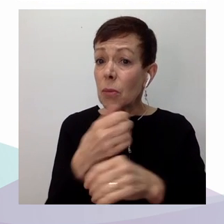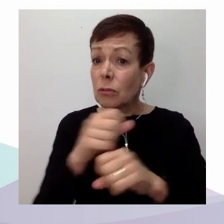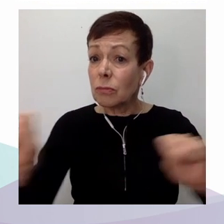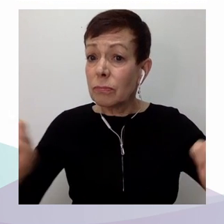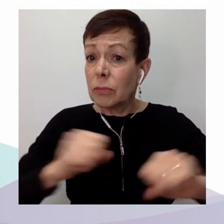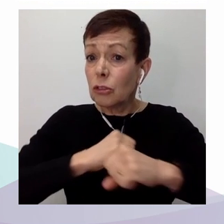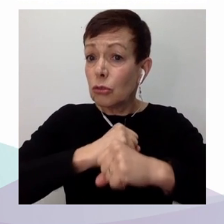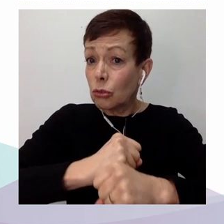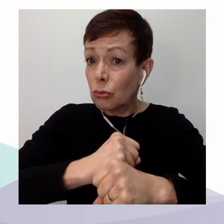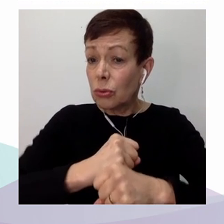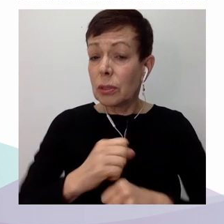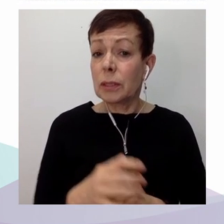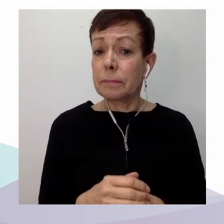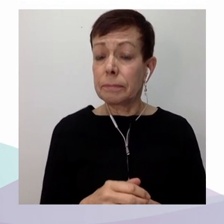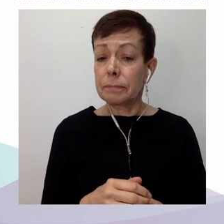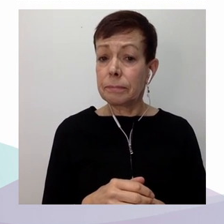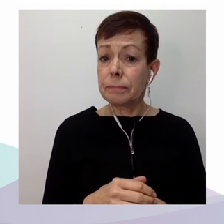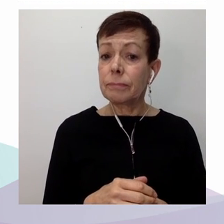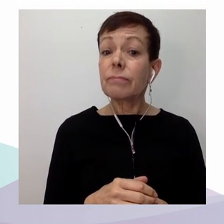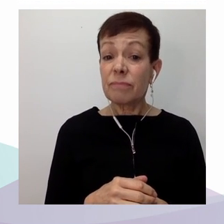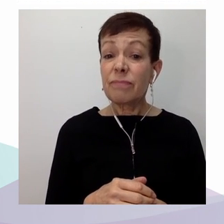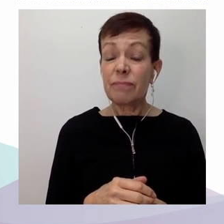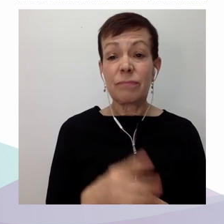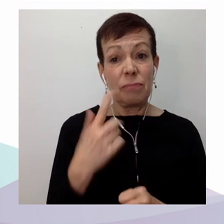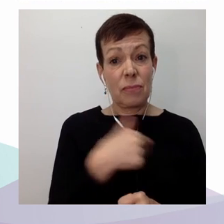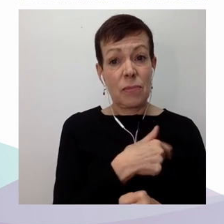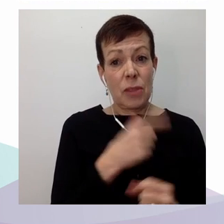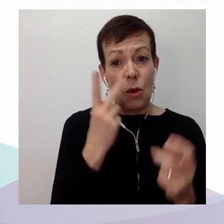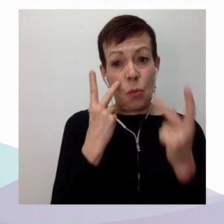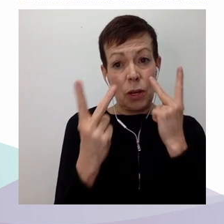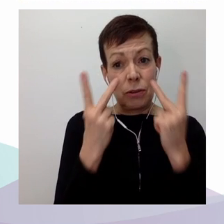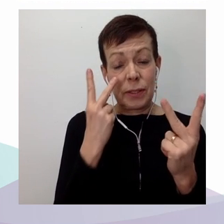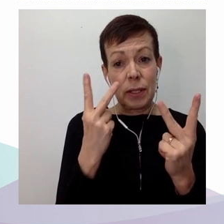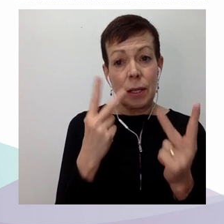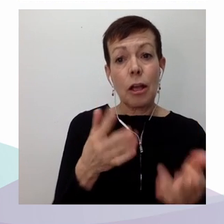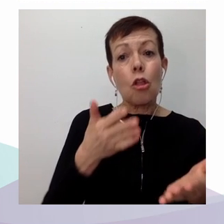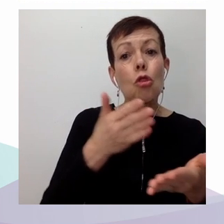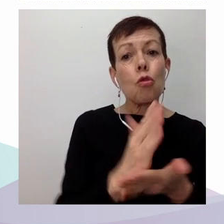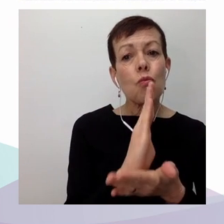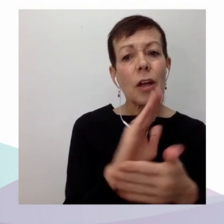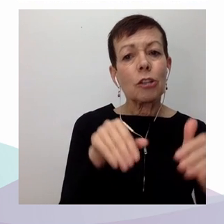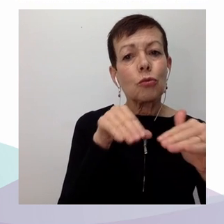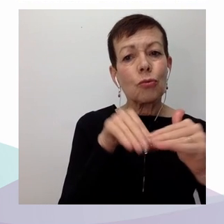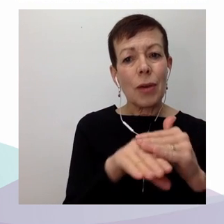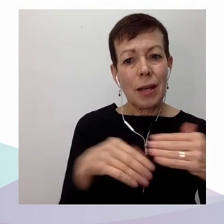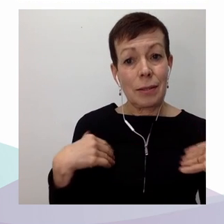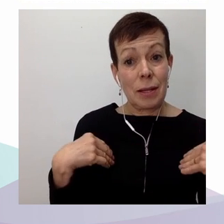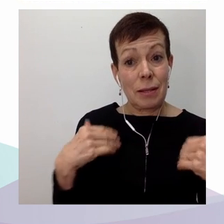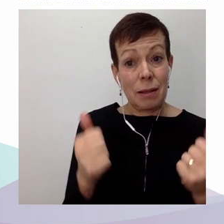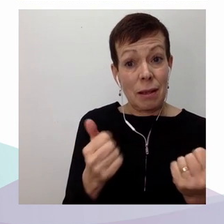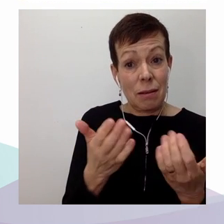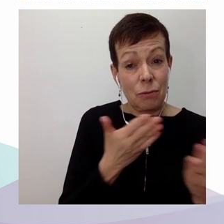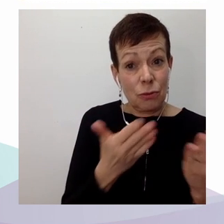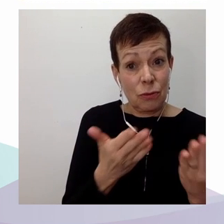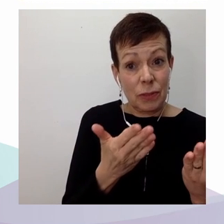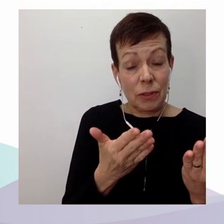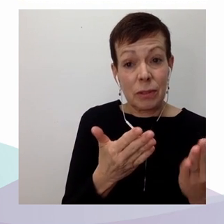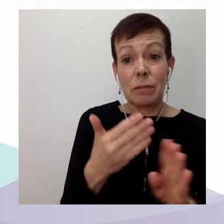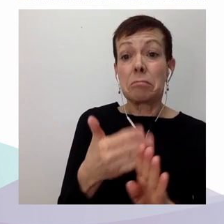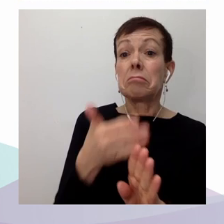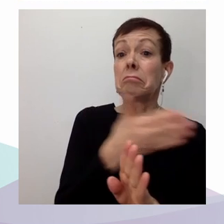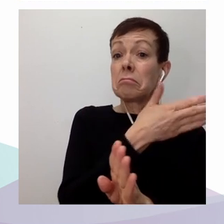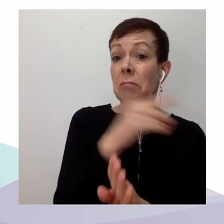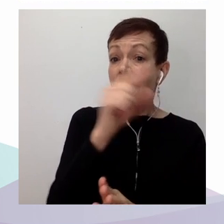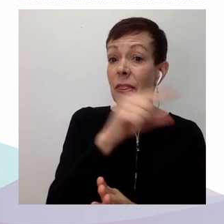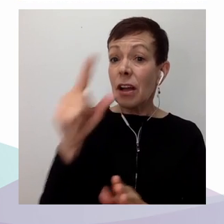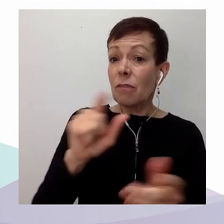la santé, attribuables aux effets du démantèlement du système de santé, ont induit des restrictions à la